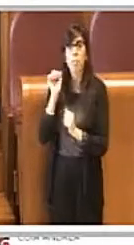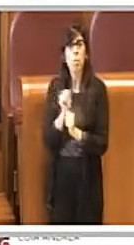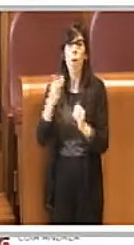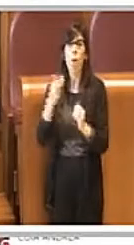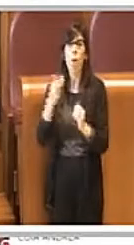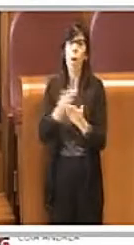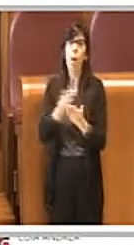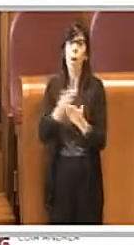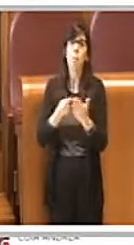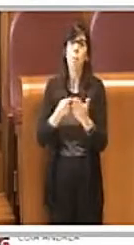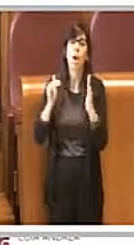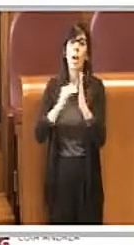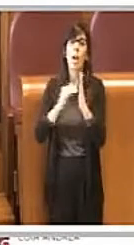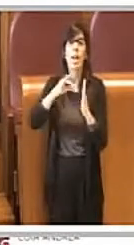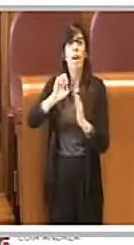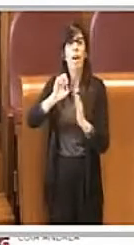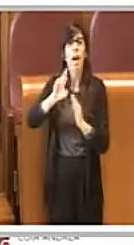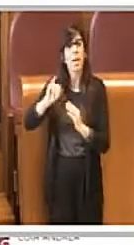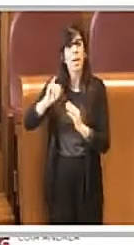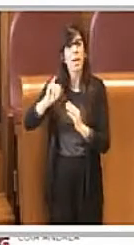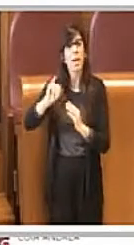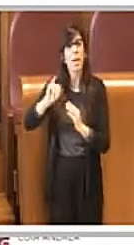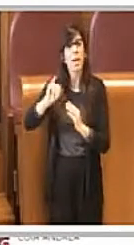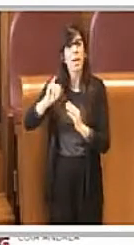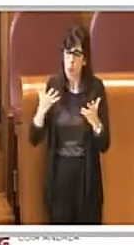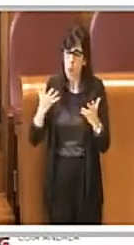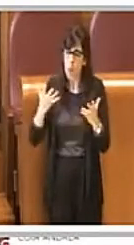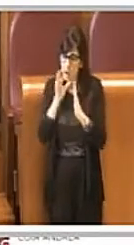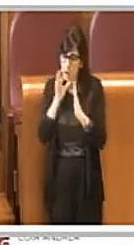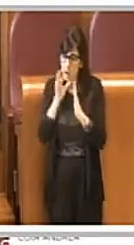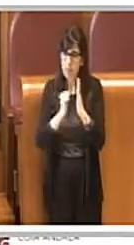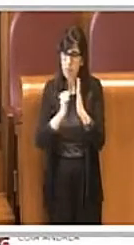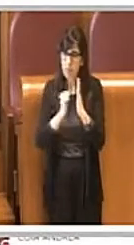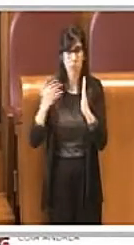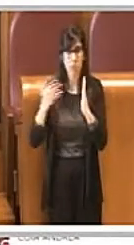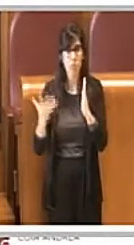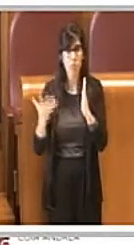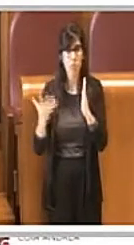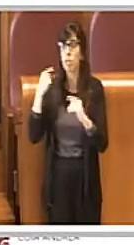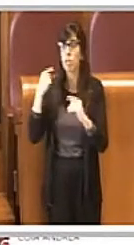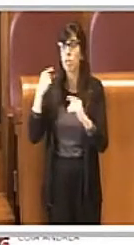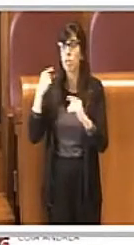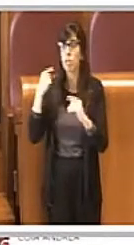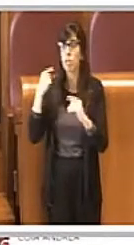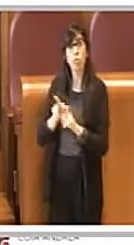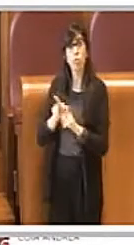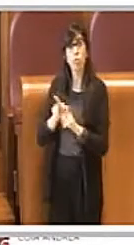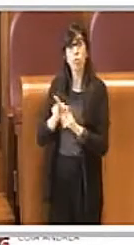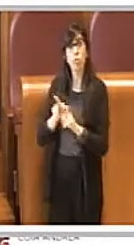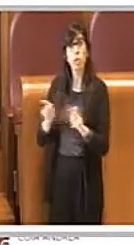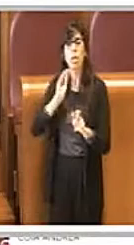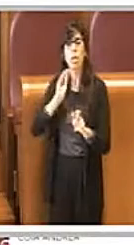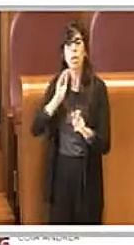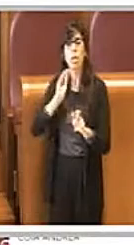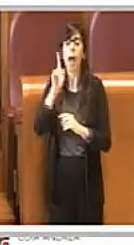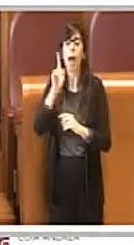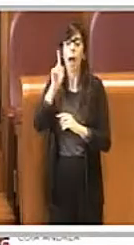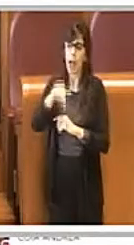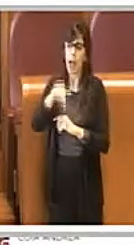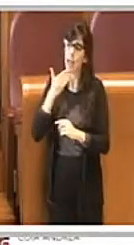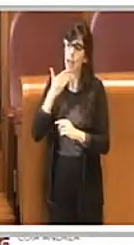ripsiato da possibili irregolarità, hanno chiesto, appunto, anche attraverso